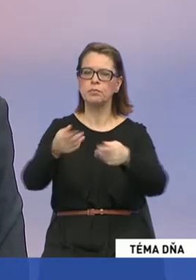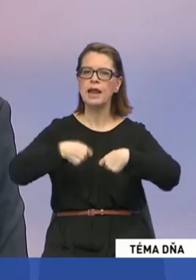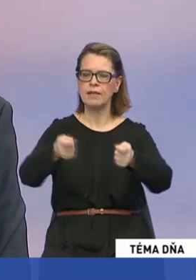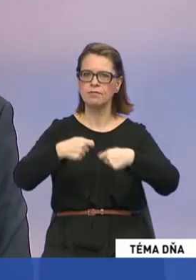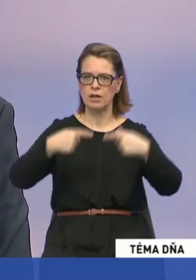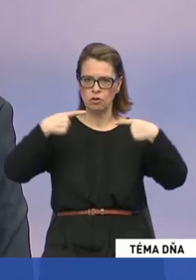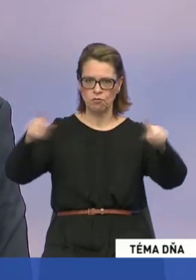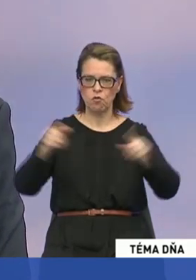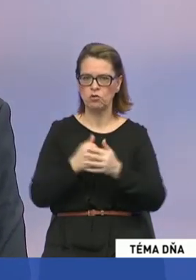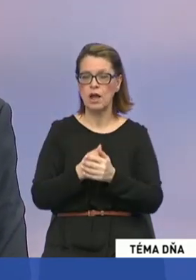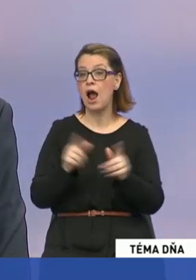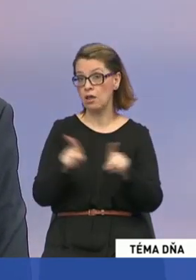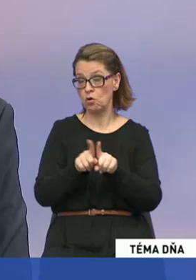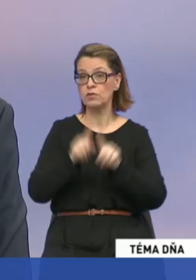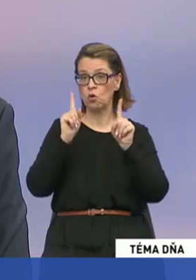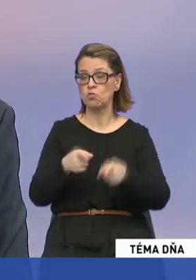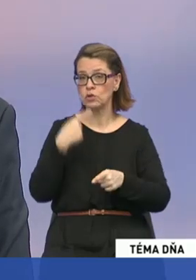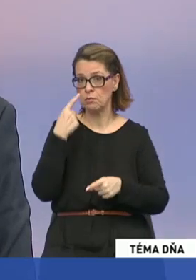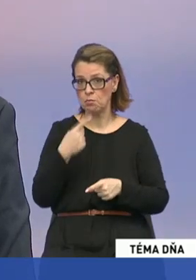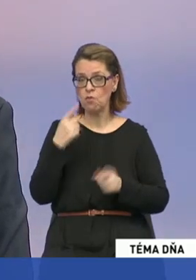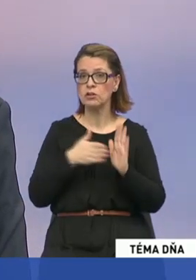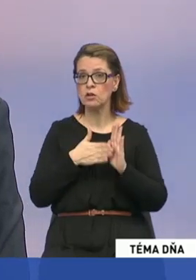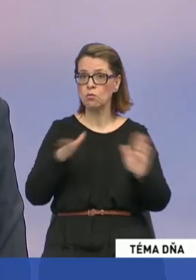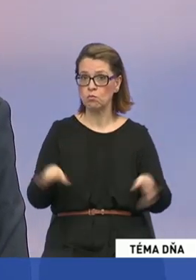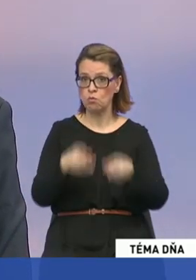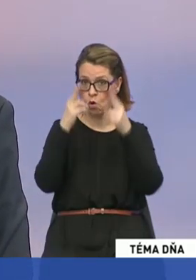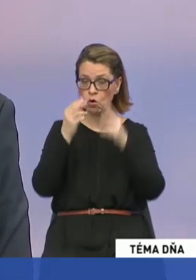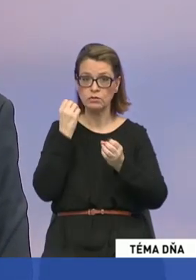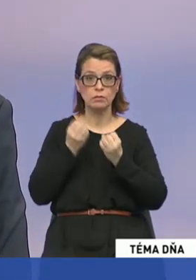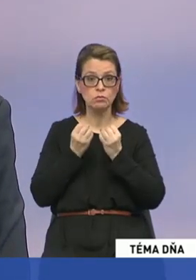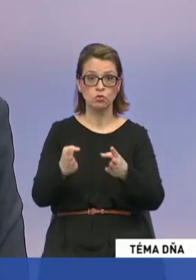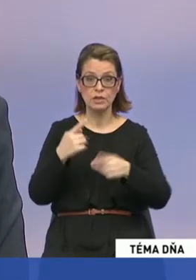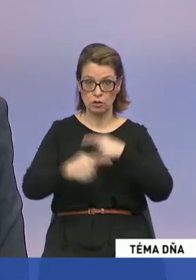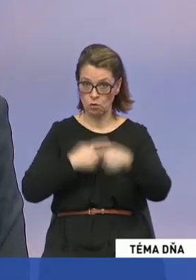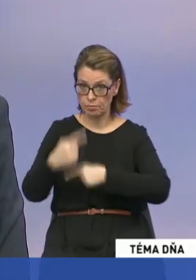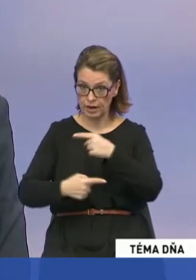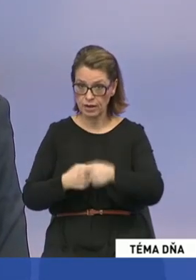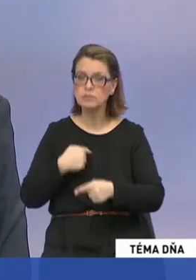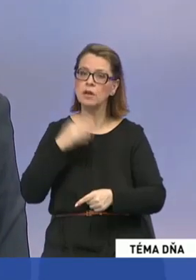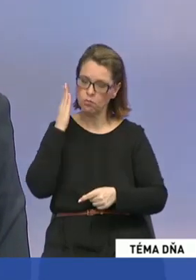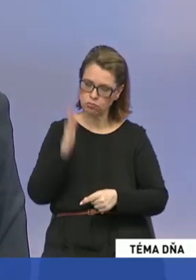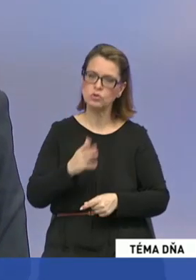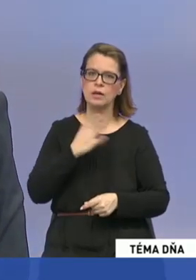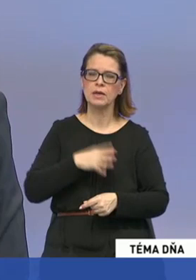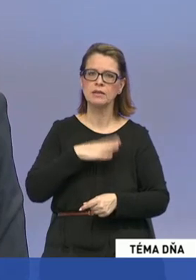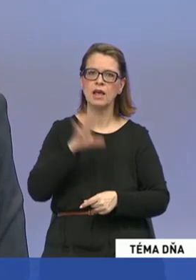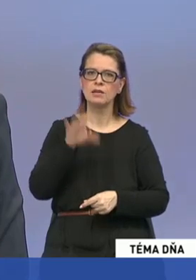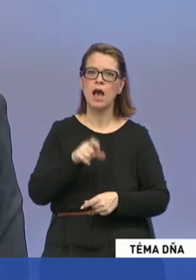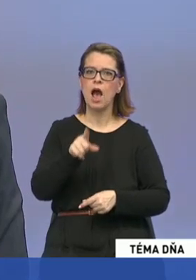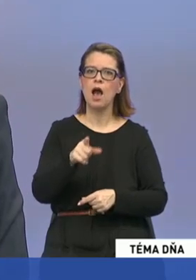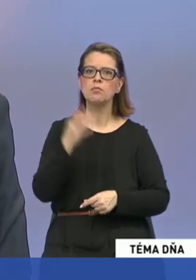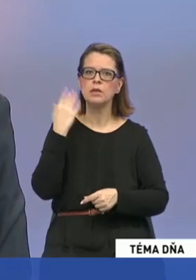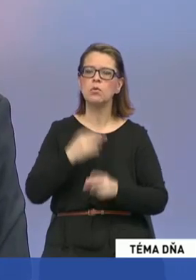trhu. súčasne ale treba povedať, že tie Mochovce ak budú vedené do prevádzky, tak budeme trvať na tom, aby boli iba za